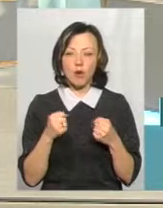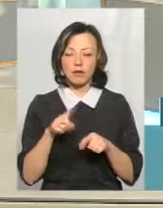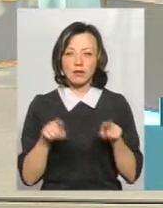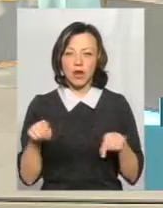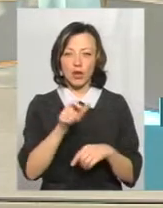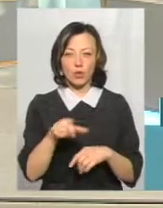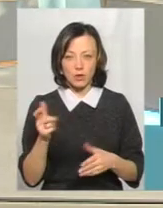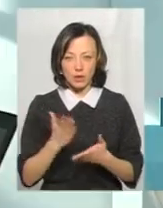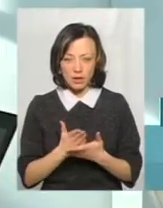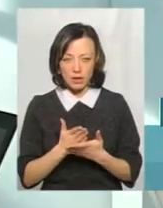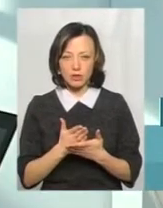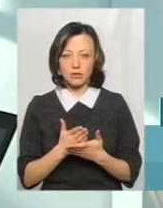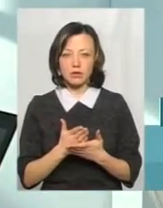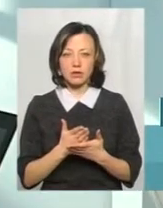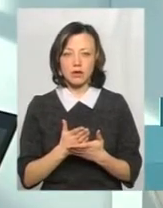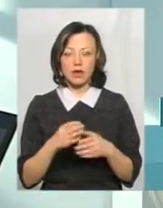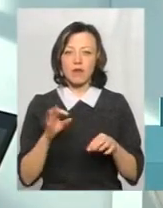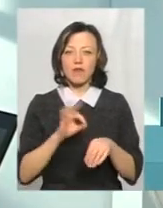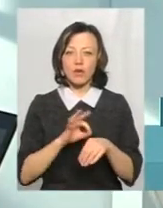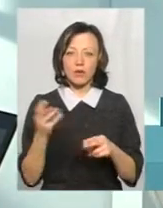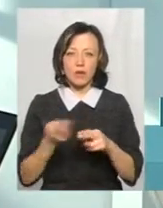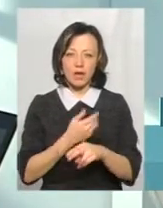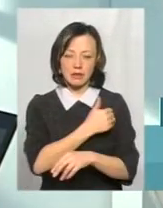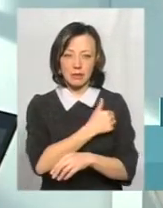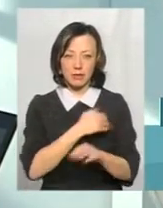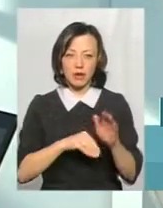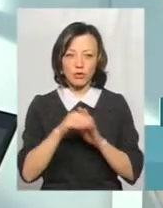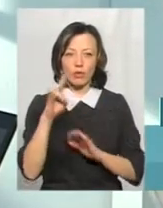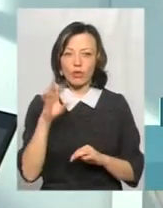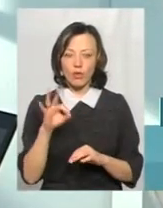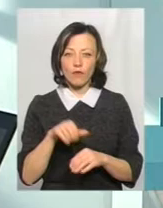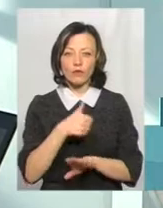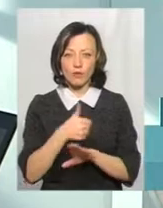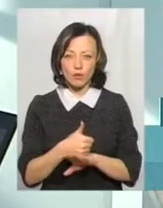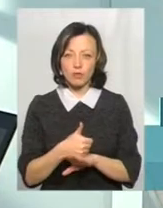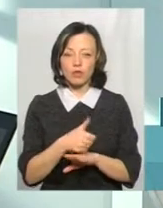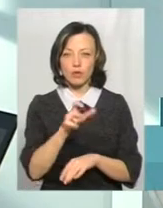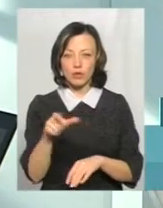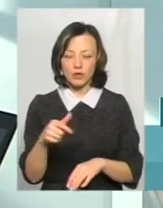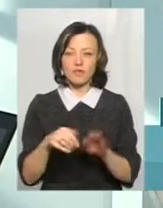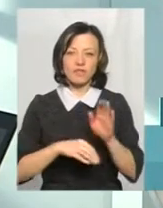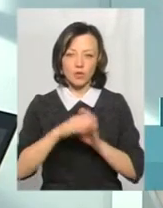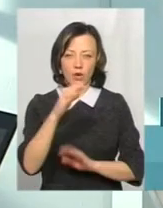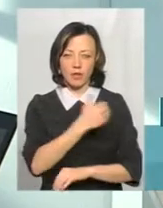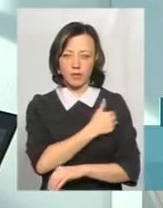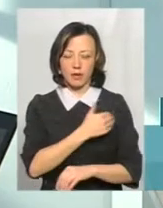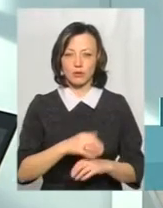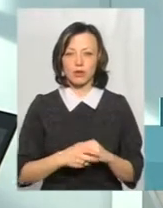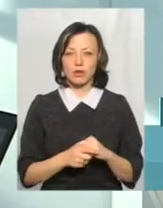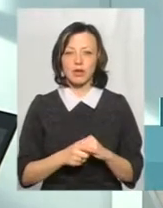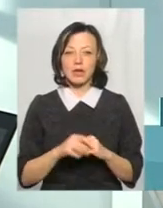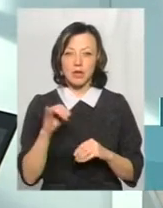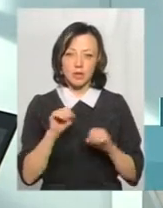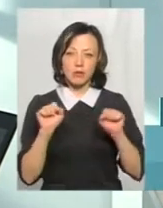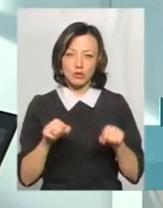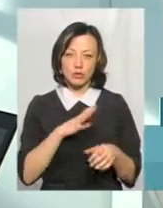звичайно, є такі люди, які хворіють без температури, але в основному населення хворіє з високою температурою. І тут